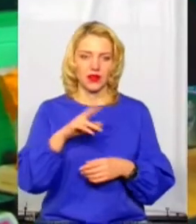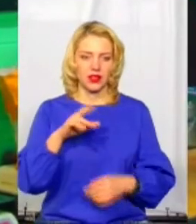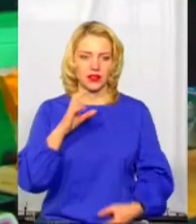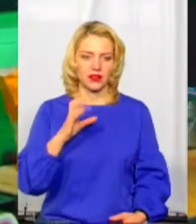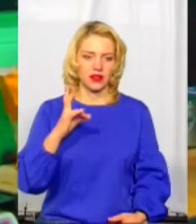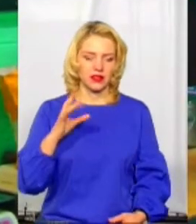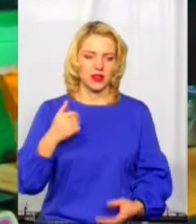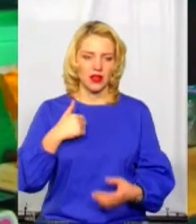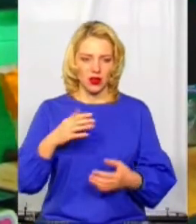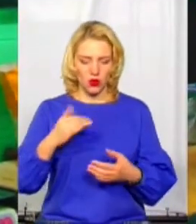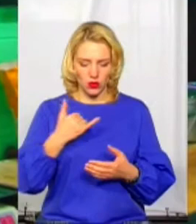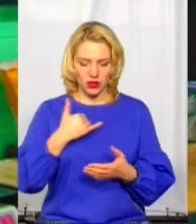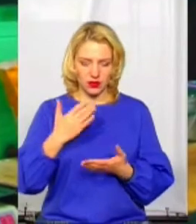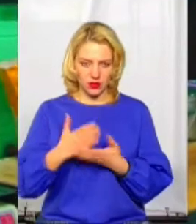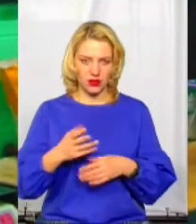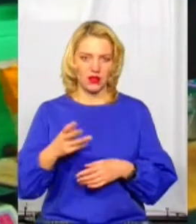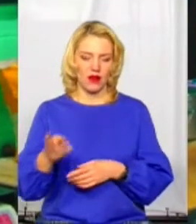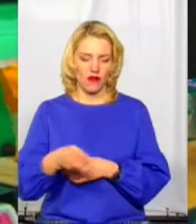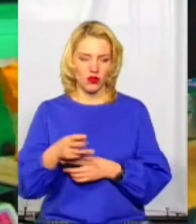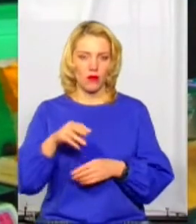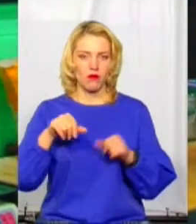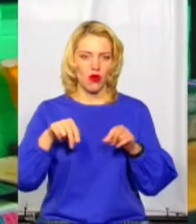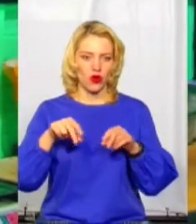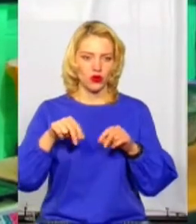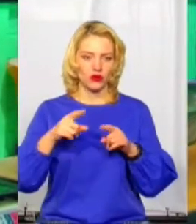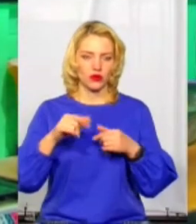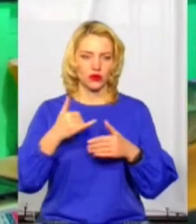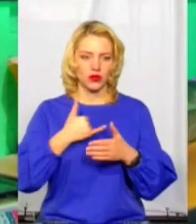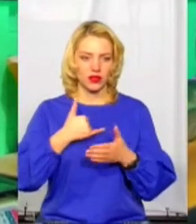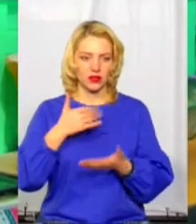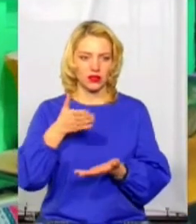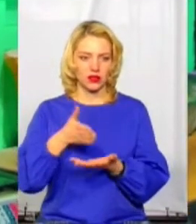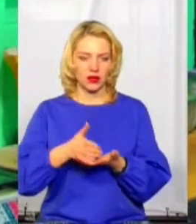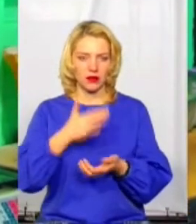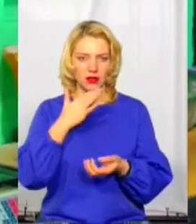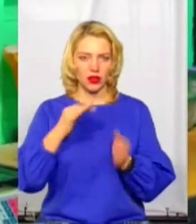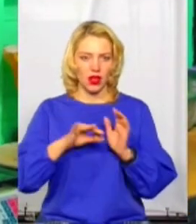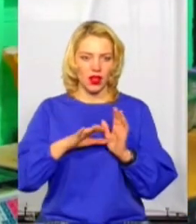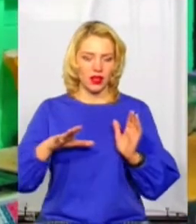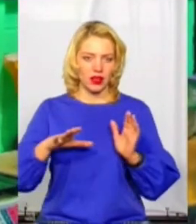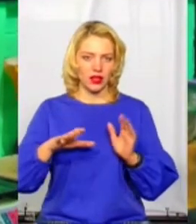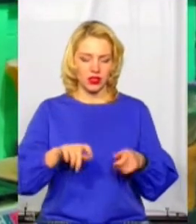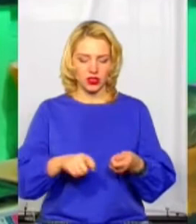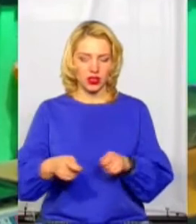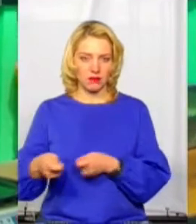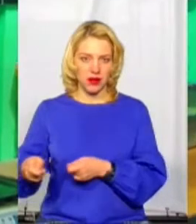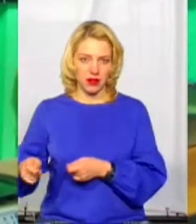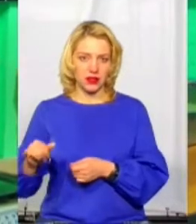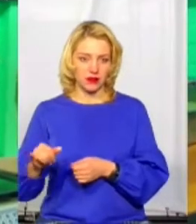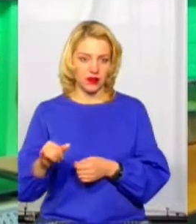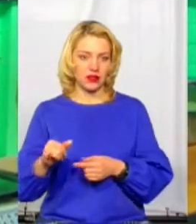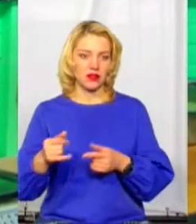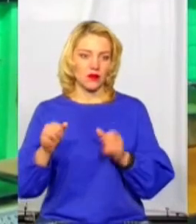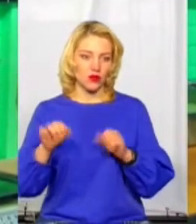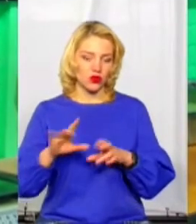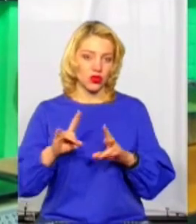є в нас вогнегасник порошковий, тому що багато електричних приладів, і може